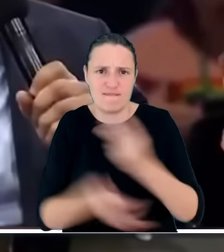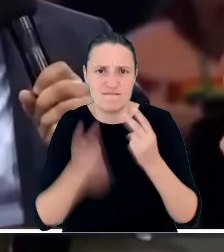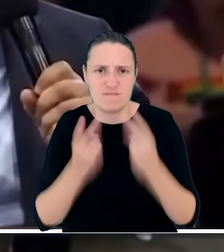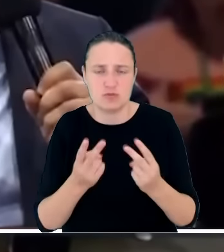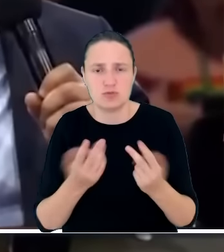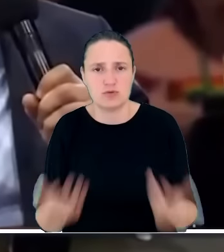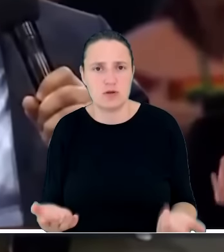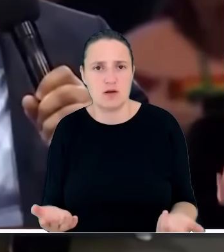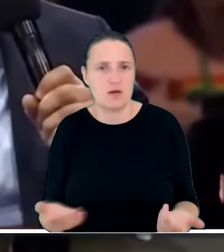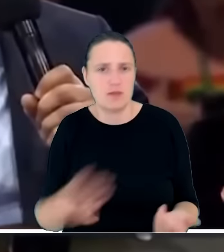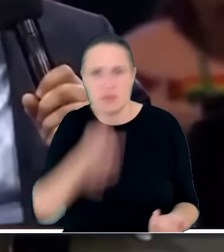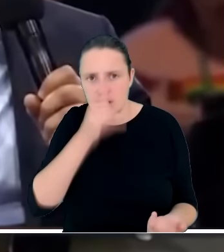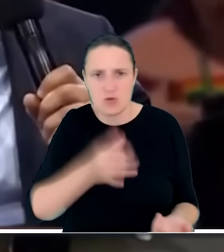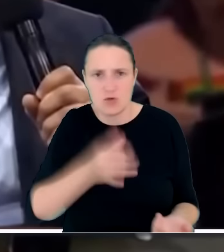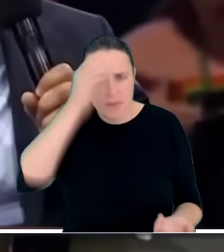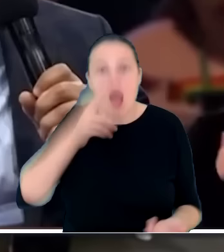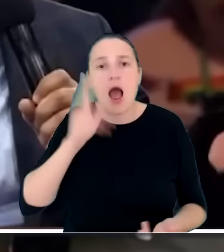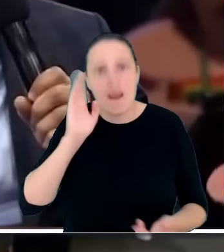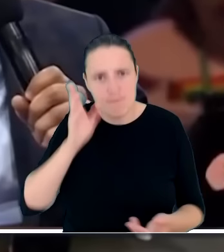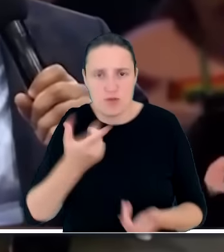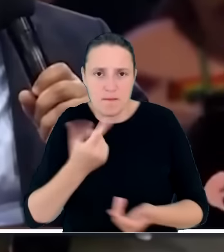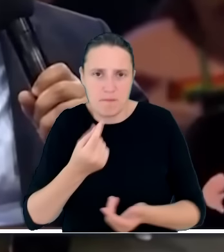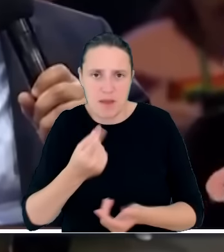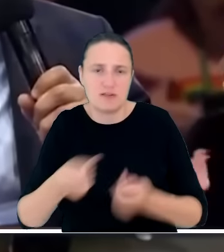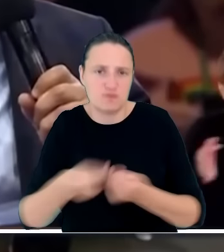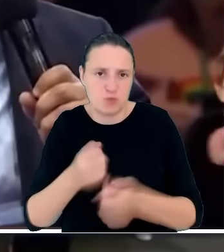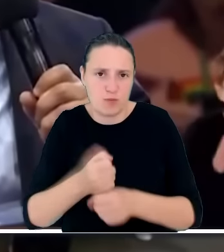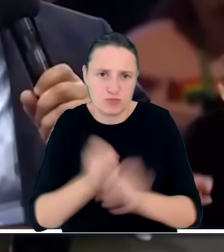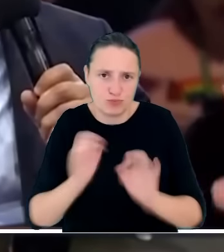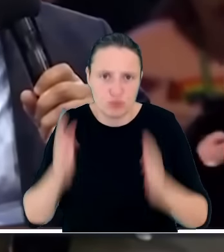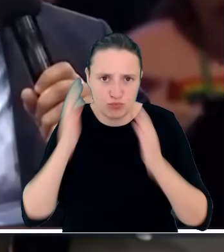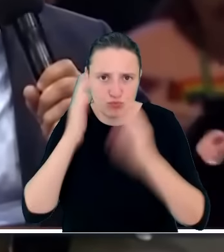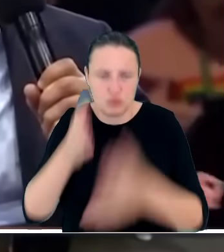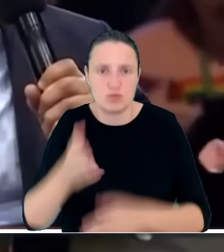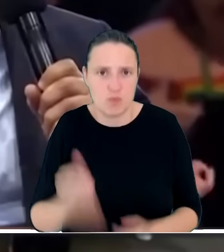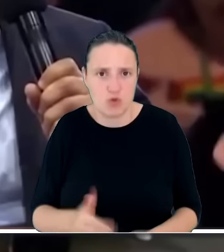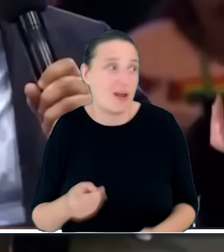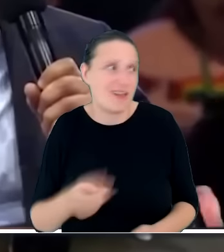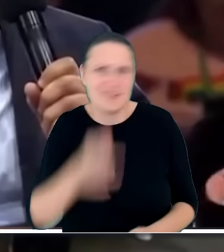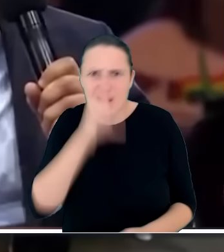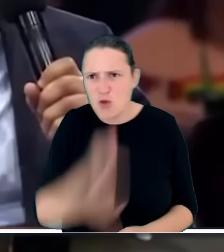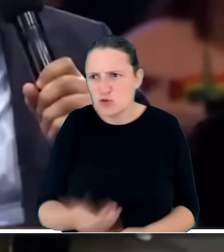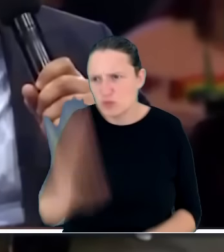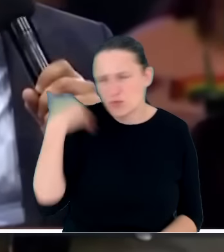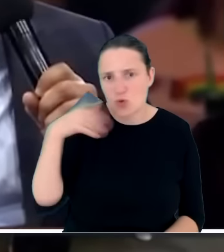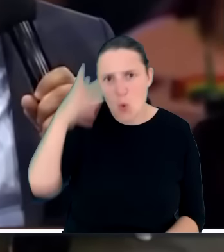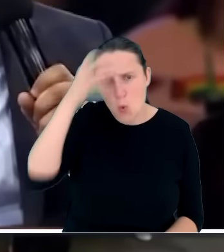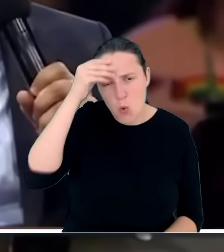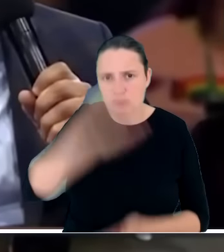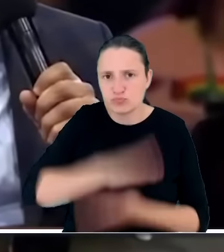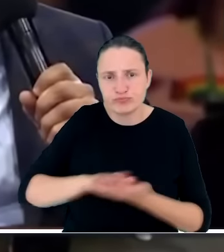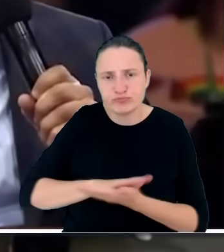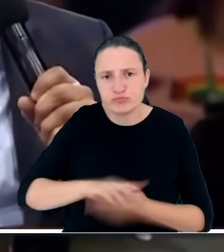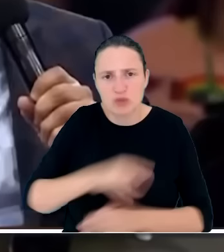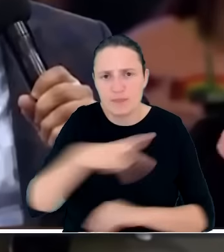na partnerstwie jak najbardziej tak, ale w żadnym stopniu my nie możemy i nie wolno nam zapominać o przeszłości, o tych haniebnych